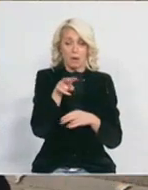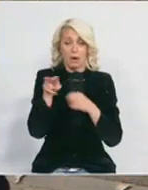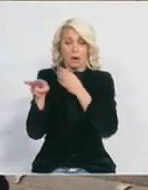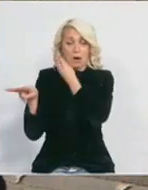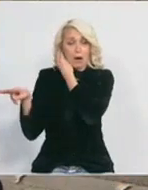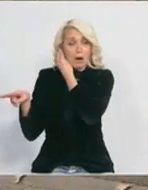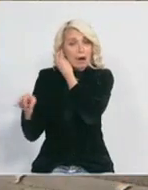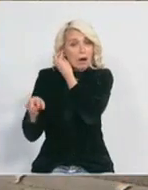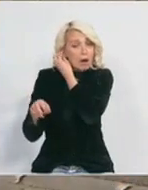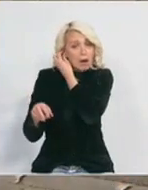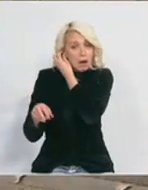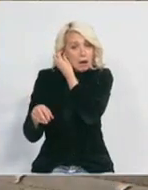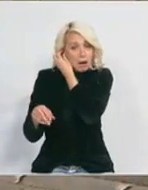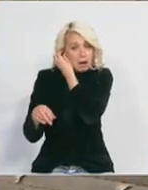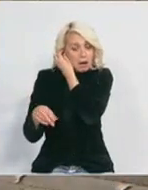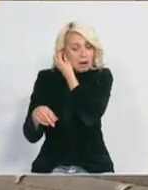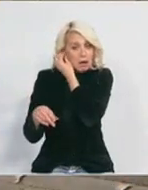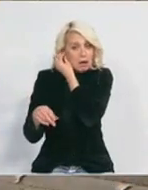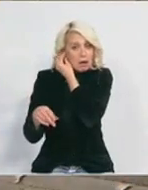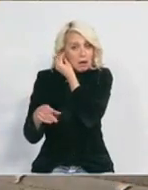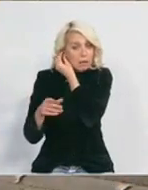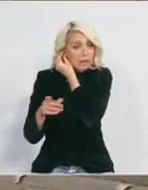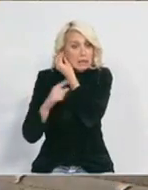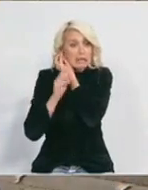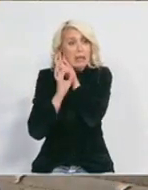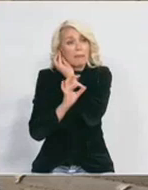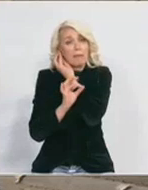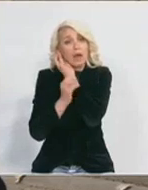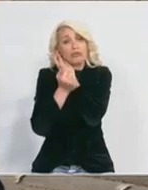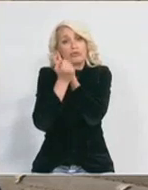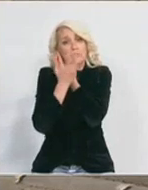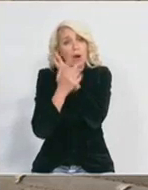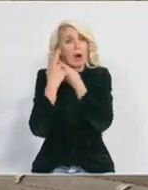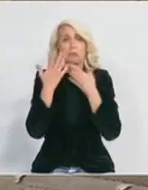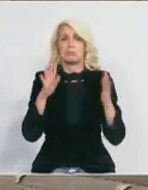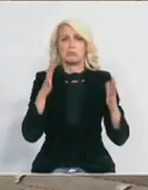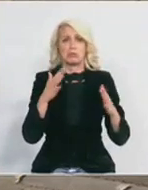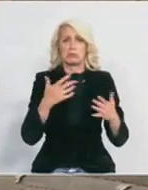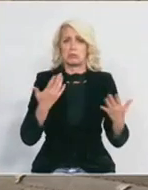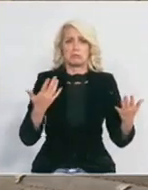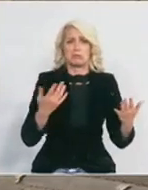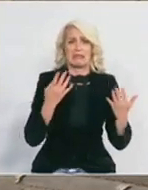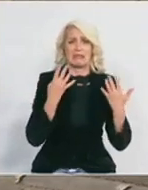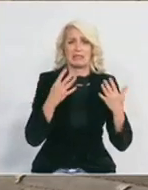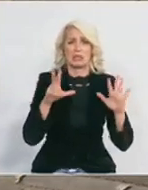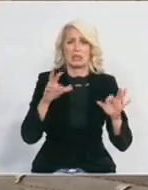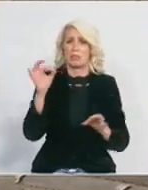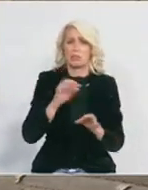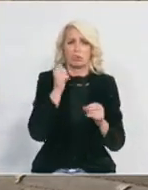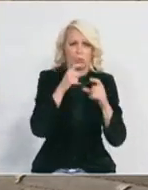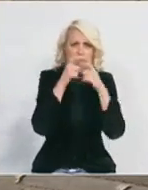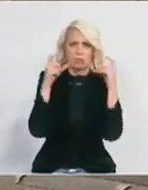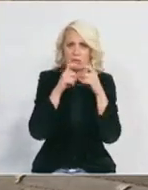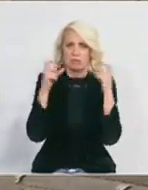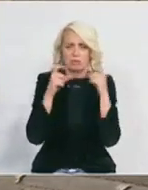baš brojao, da tako kažem, u cifru, ali 97-98% ljudi nosi zaštitne maske,